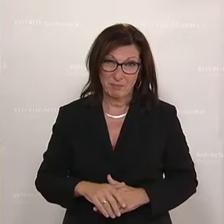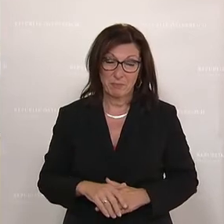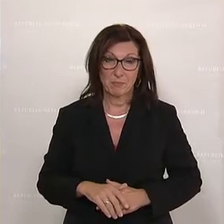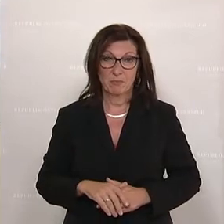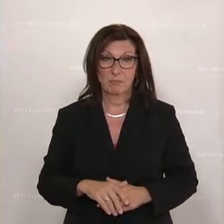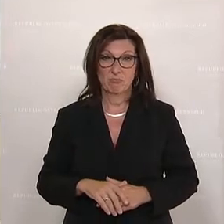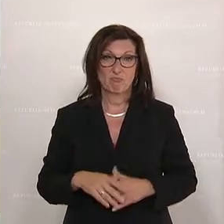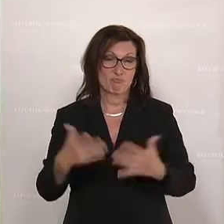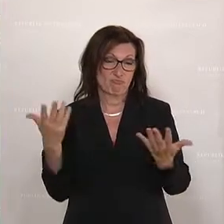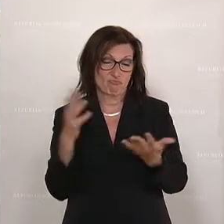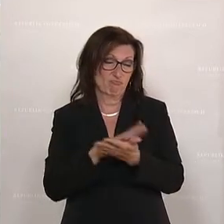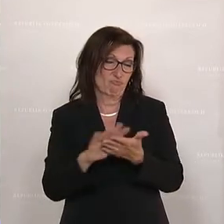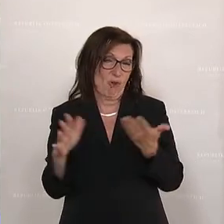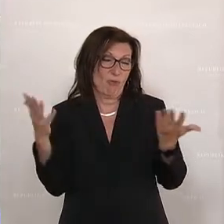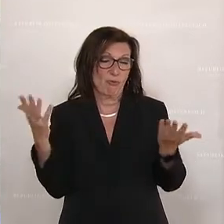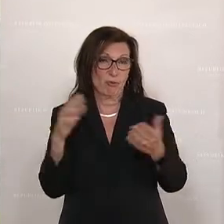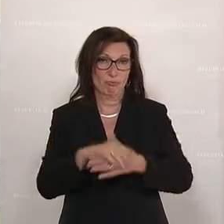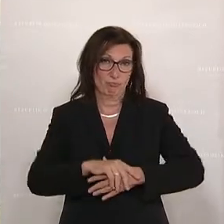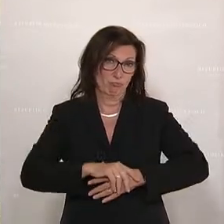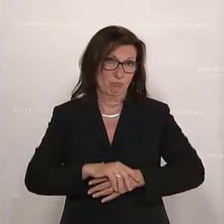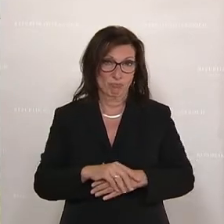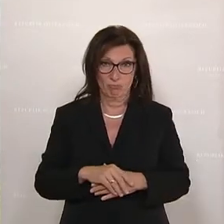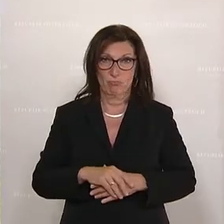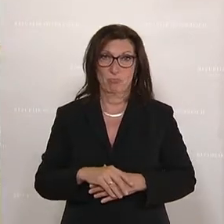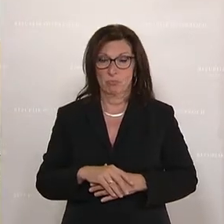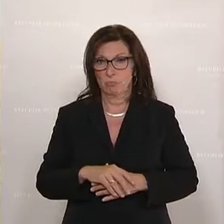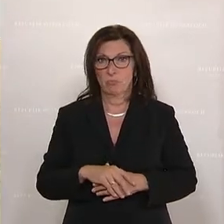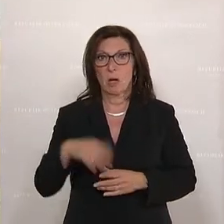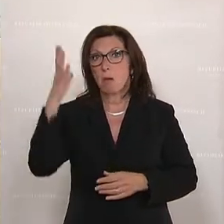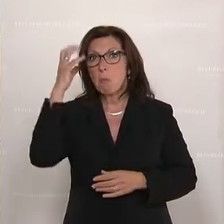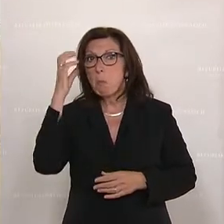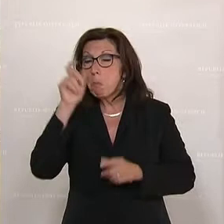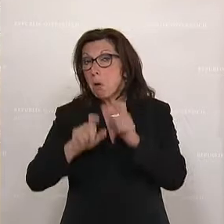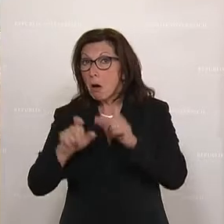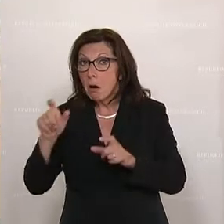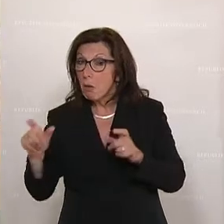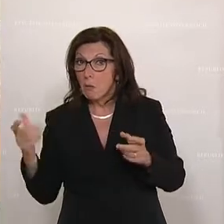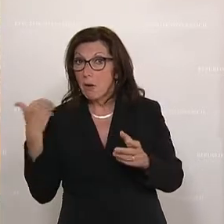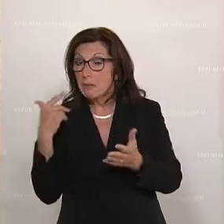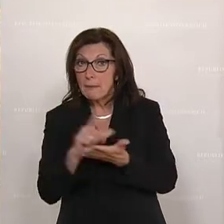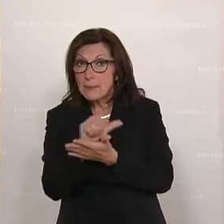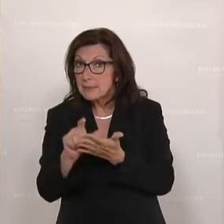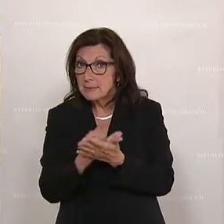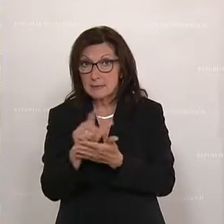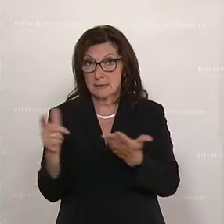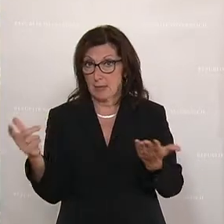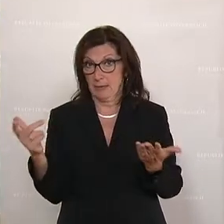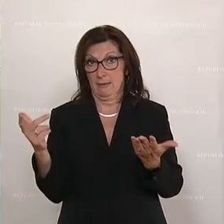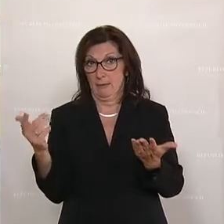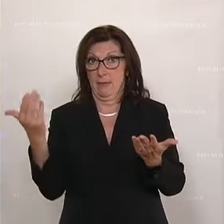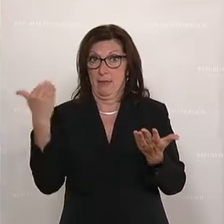Das ist ganz einfach der Fakt, wo sich darstellt, die Bäuerinnen haben sich in dieser Zeit und in dieser Zeit der